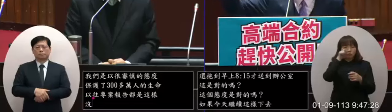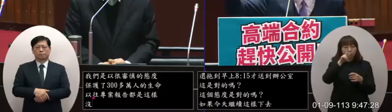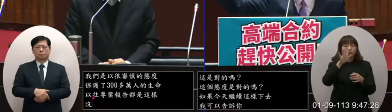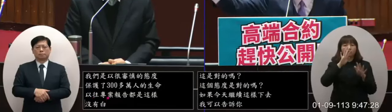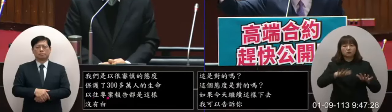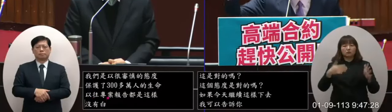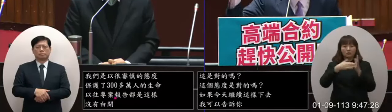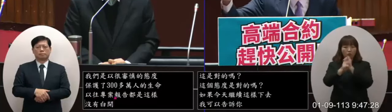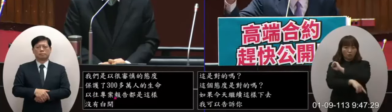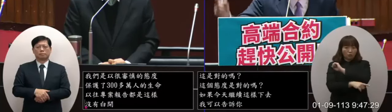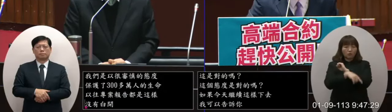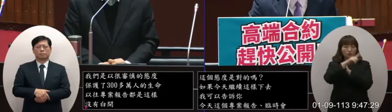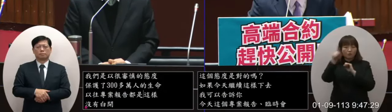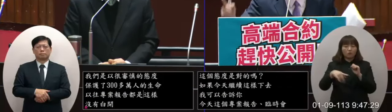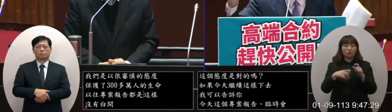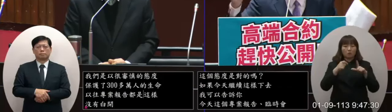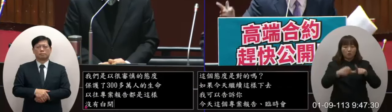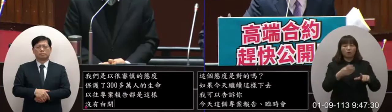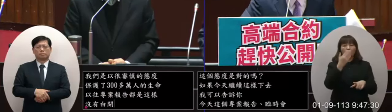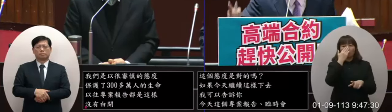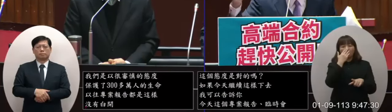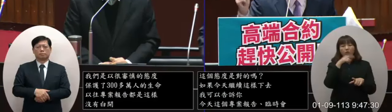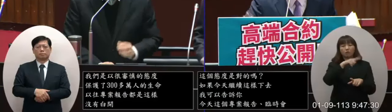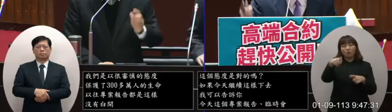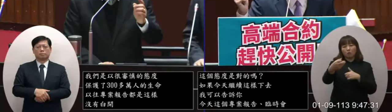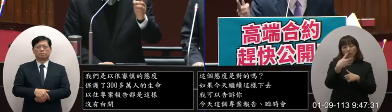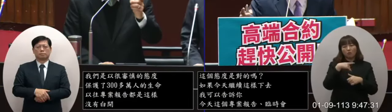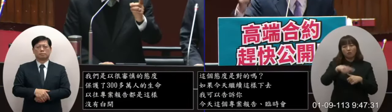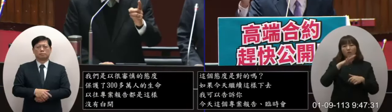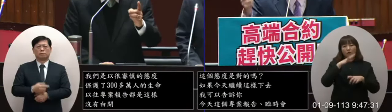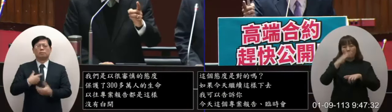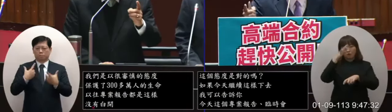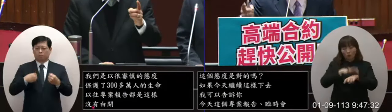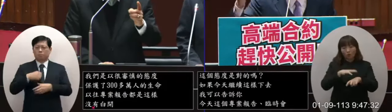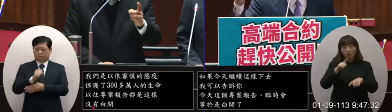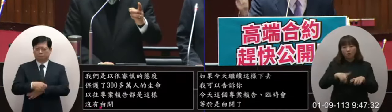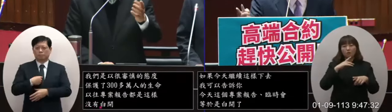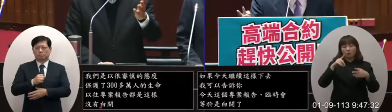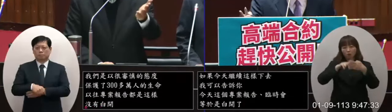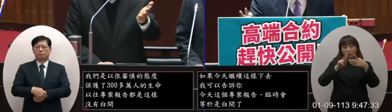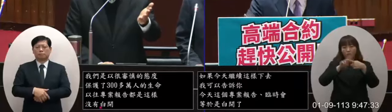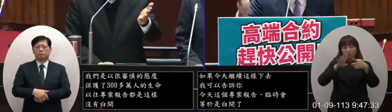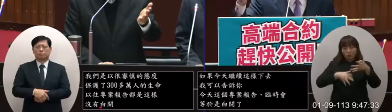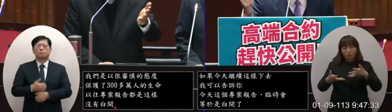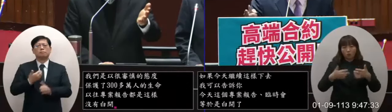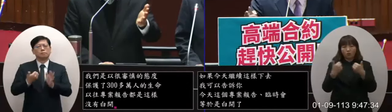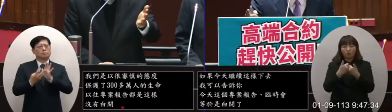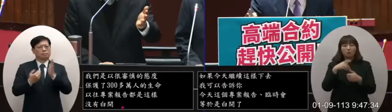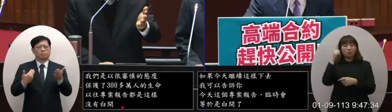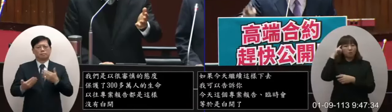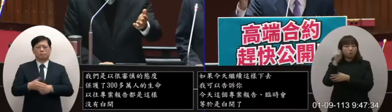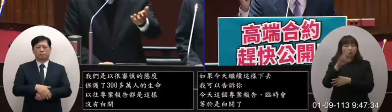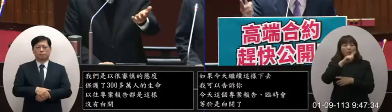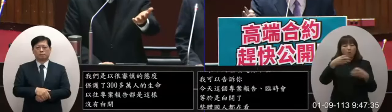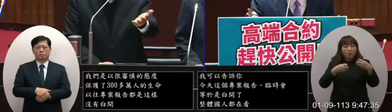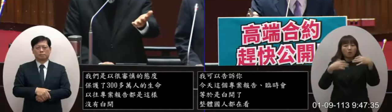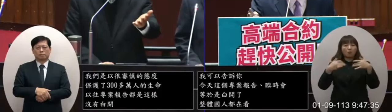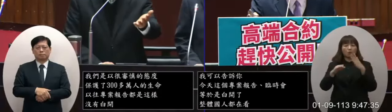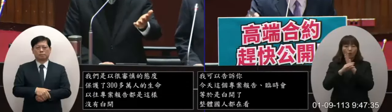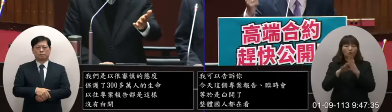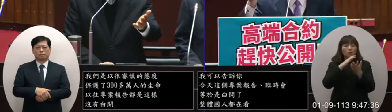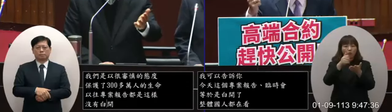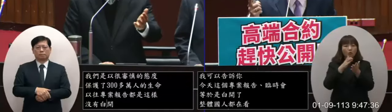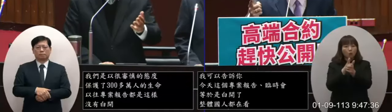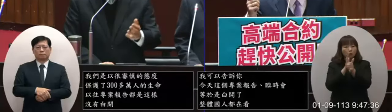因為今天的結論就是你們不願意公開你告訴我因為高端董事會不同意你們還在溝通還